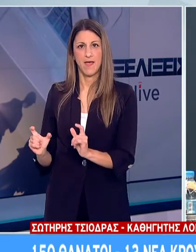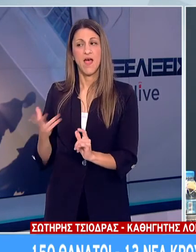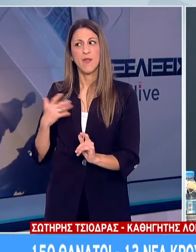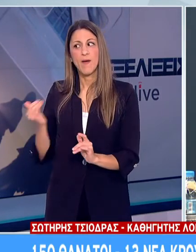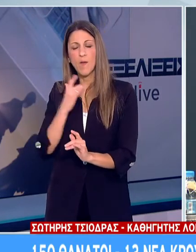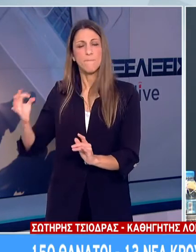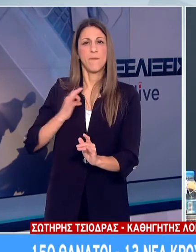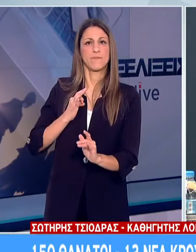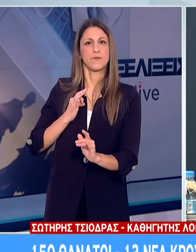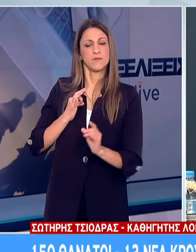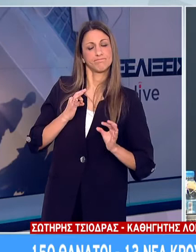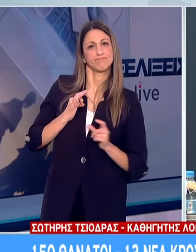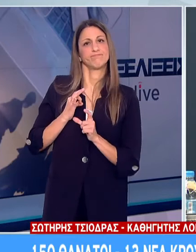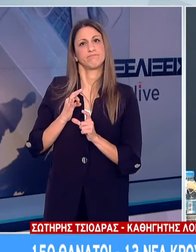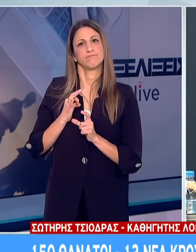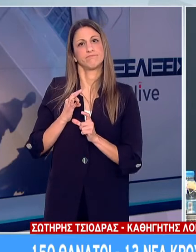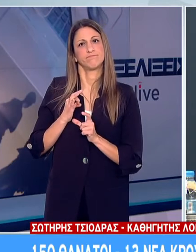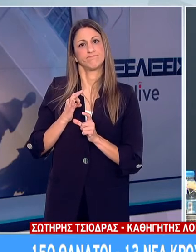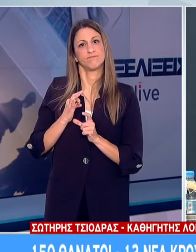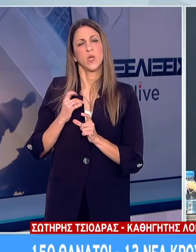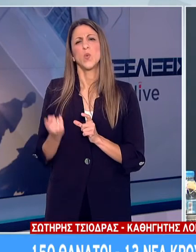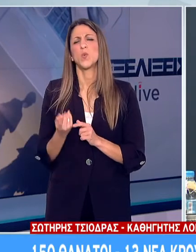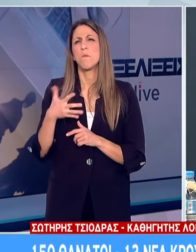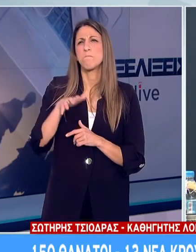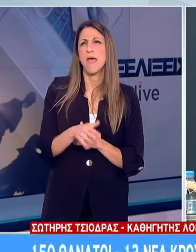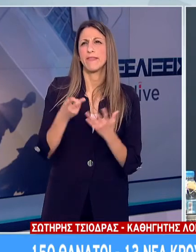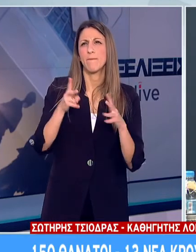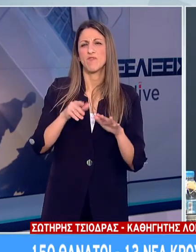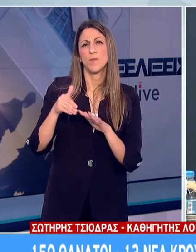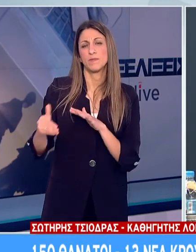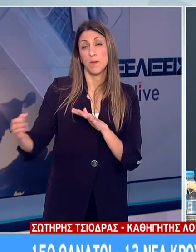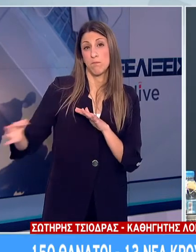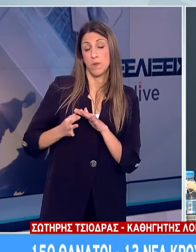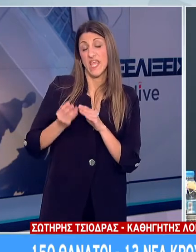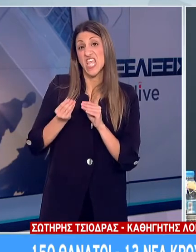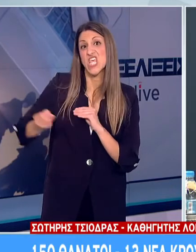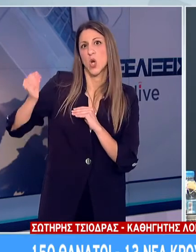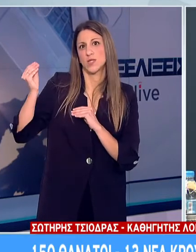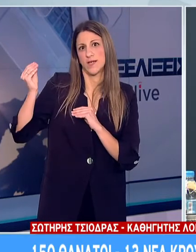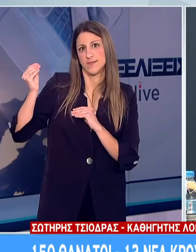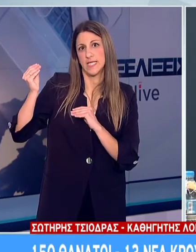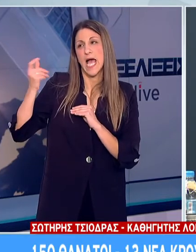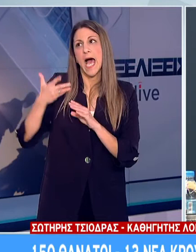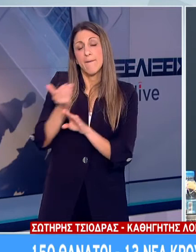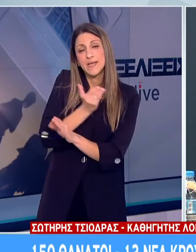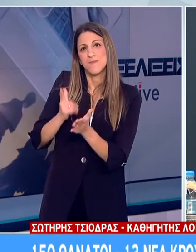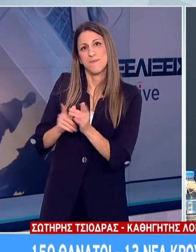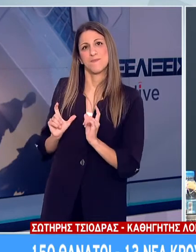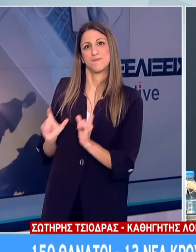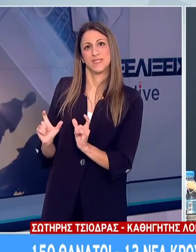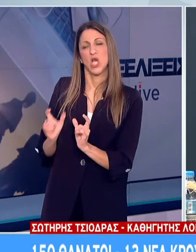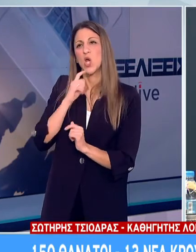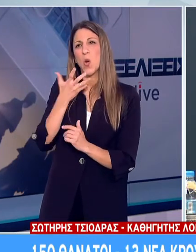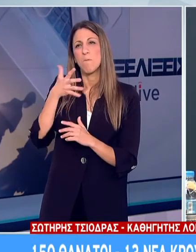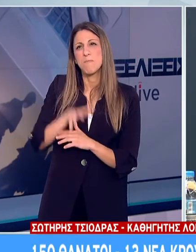μια φάση της νόσοκής την 5η με 7η μέρα και το οποίο οδηγεί στις πολύ σοβαρές συνέπειες που αφορούν τον πνεύμονα και